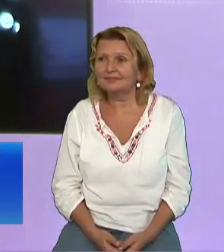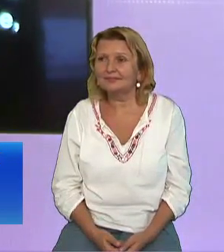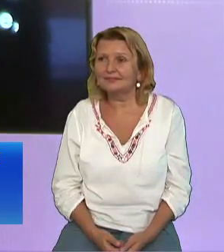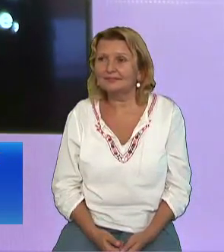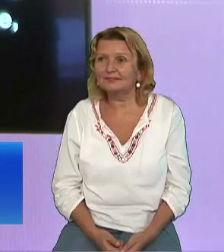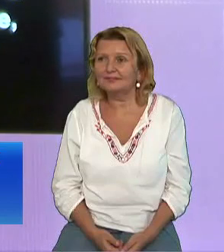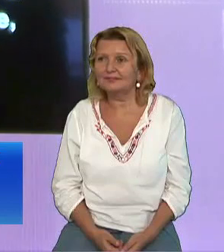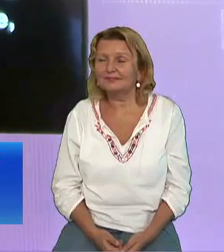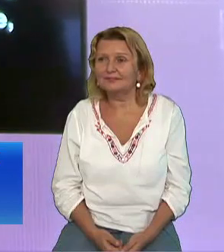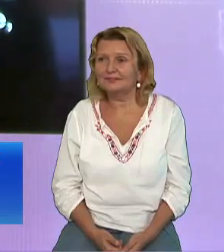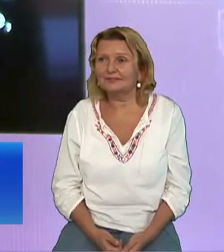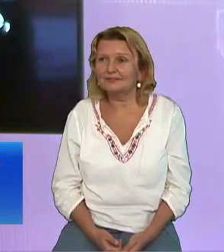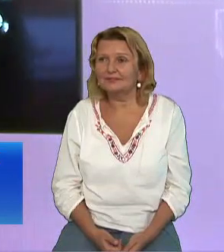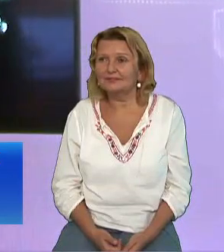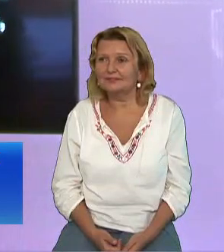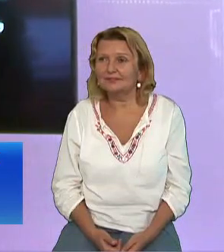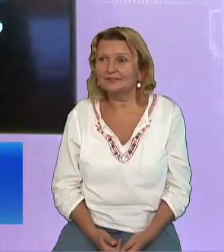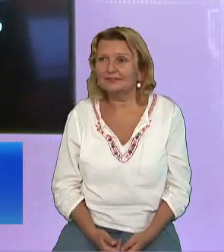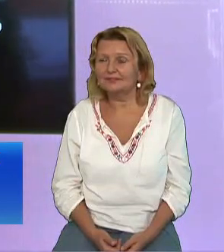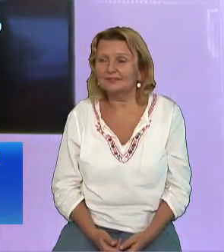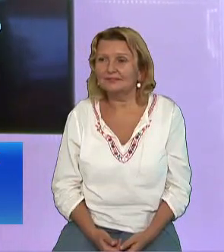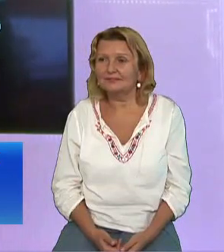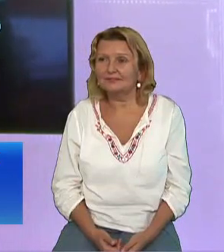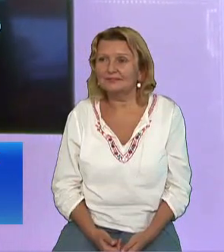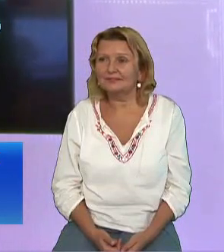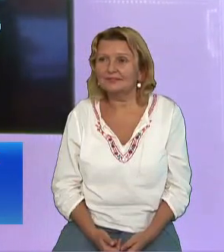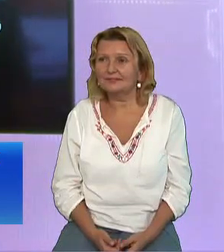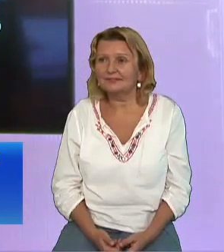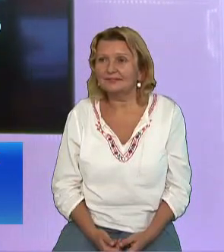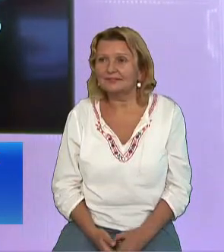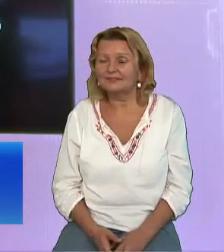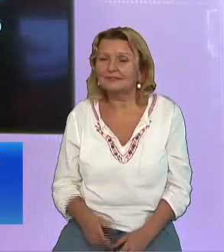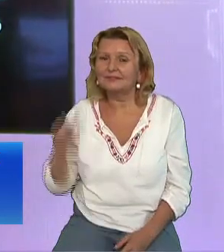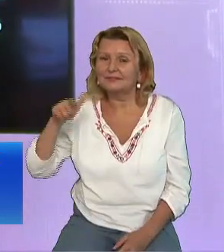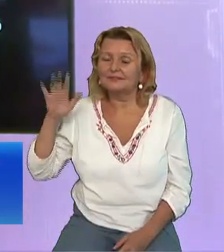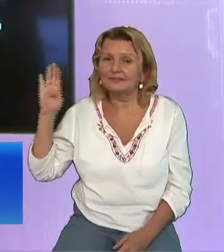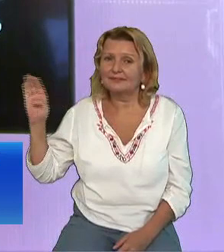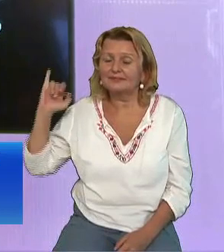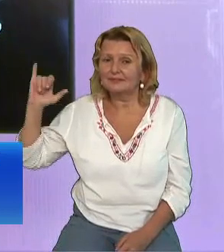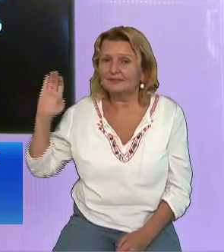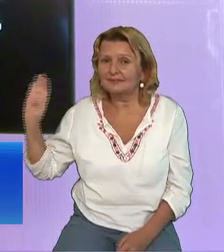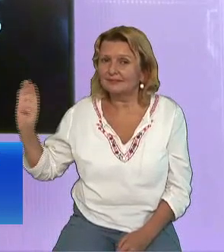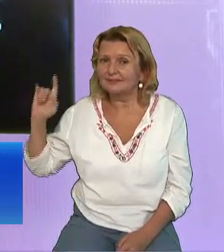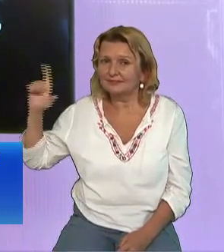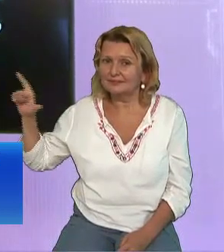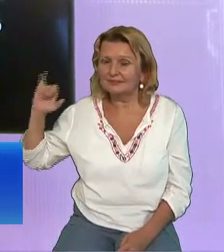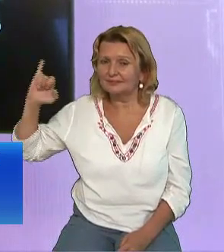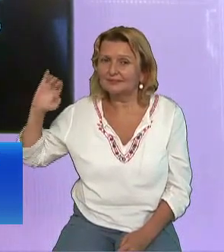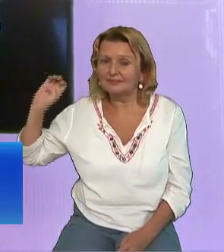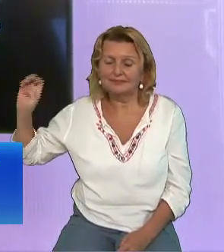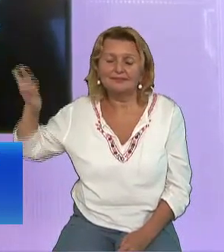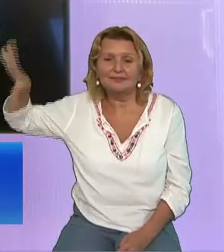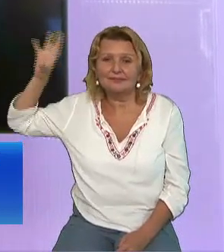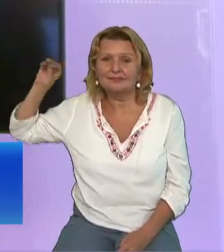Balaam Când Balac, fiul lui Țipor Îl ispita pe Balaam să blesteme pe popor Și Dumnezeu îi pune în gura lui Balaam